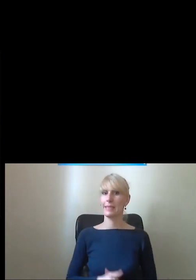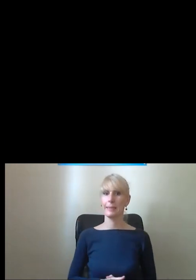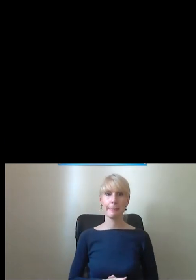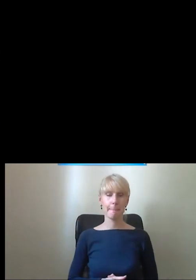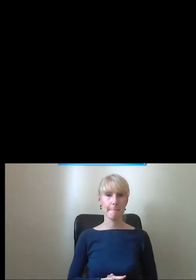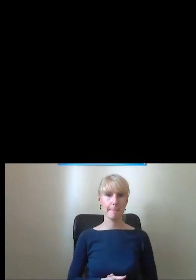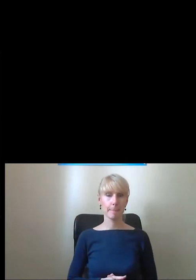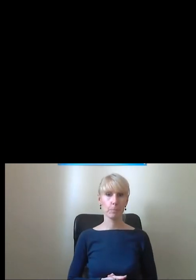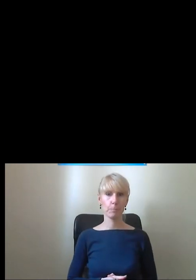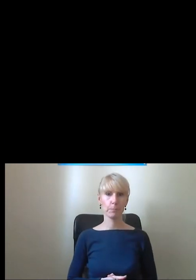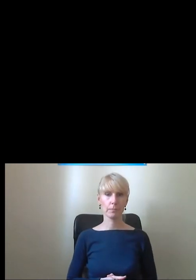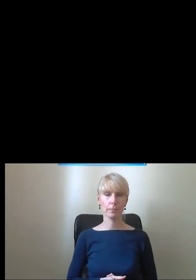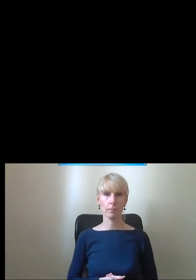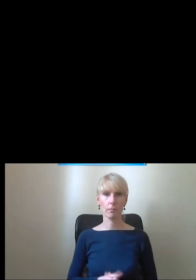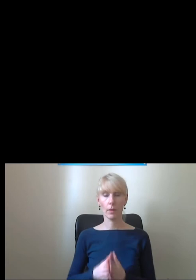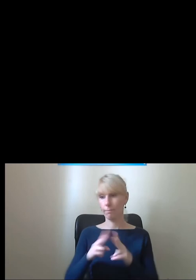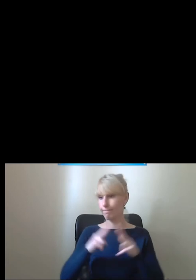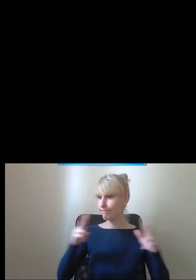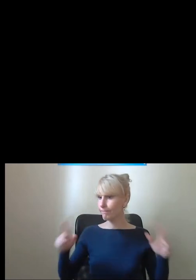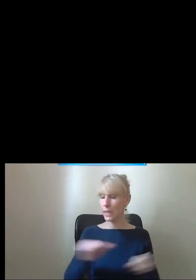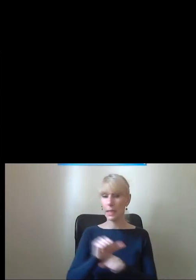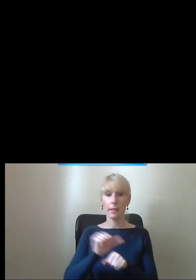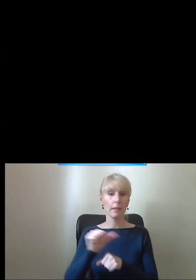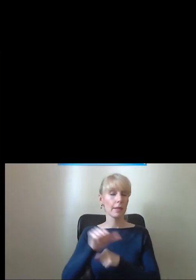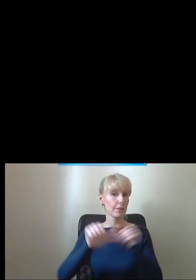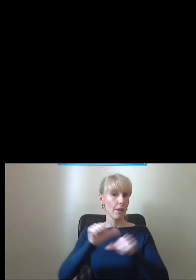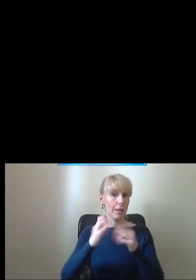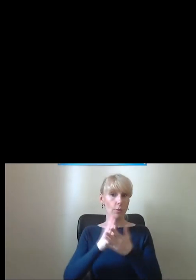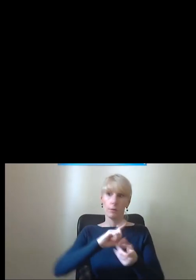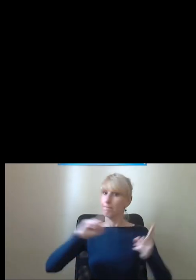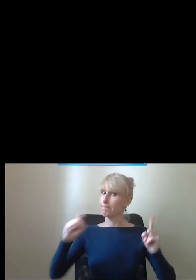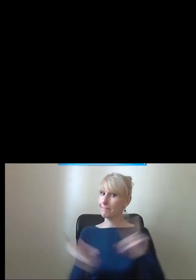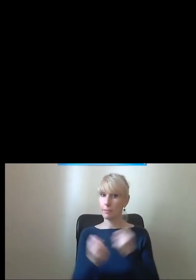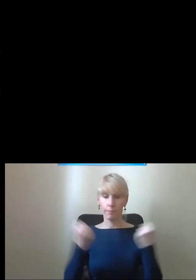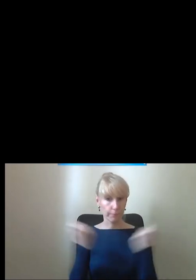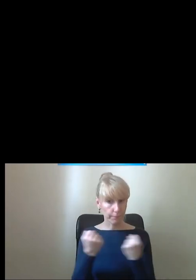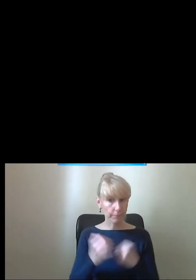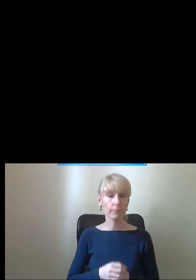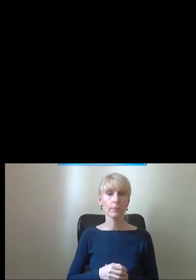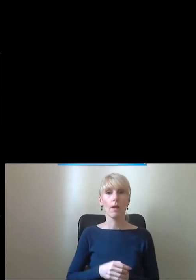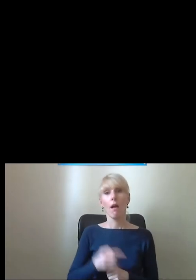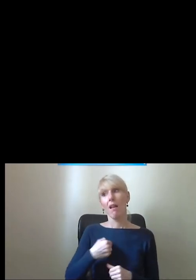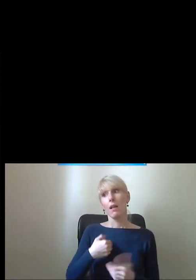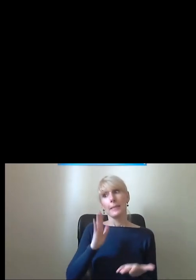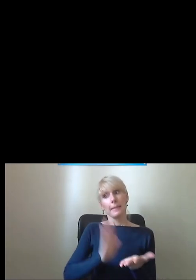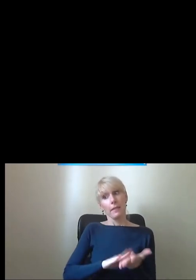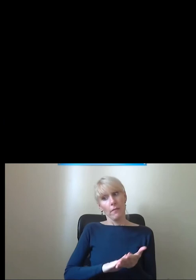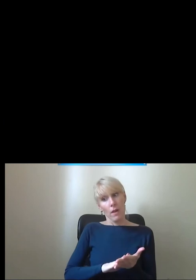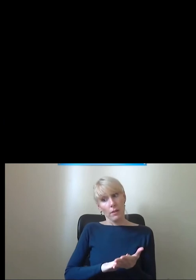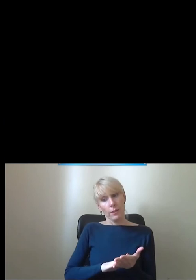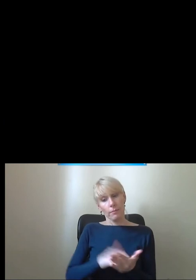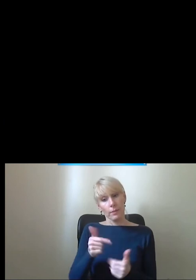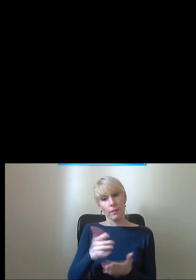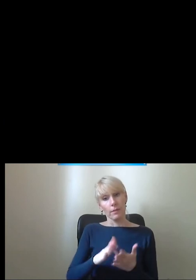Oczywiście przez ostatnie 11 lat zmieniło się wiele, co nie zmienia faktu, że nie wiem, czy powinienem się tym chwalić, ale ja nadal nie